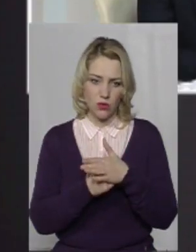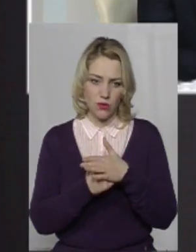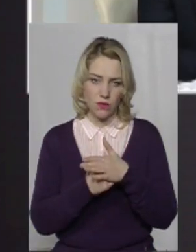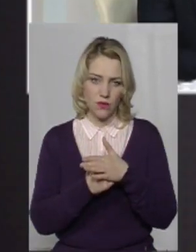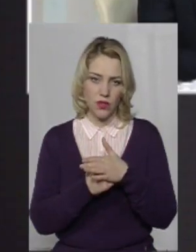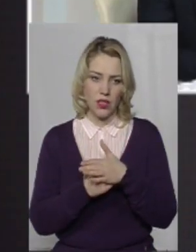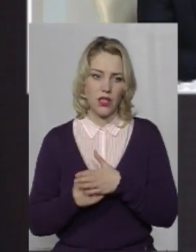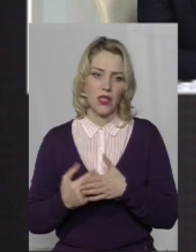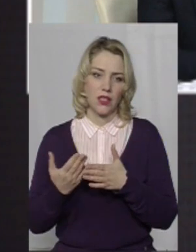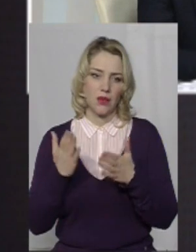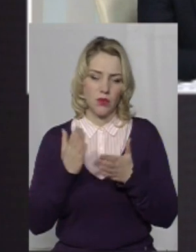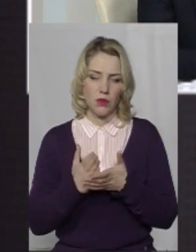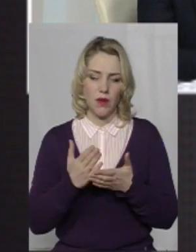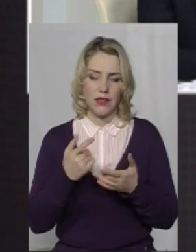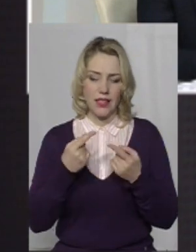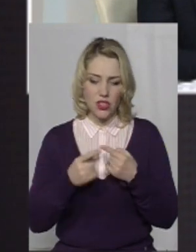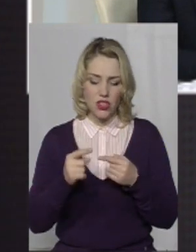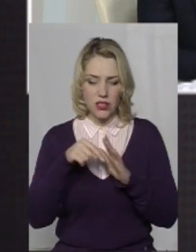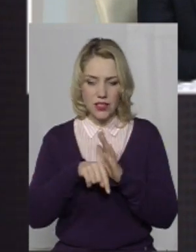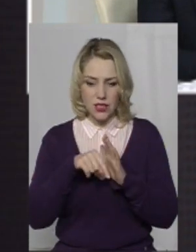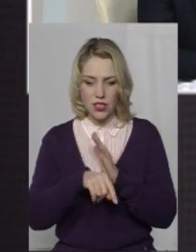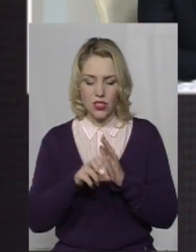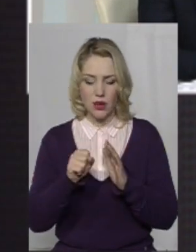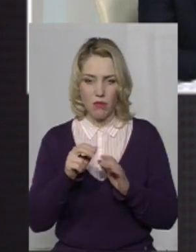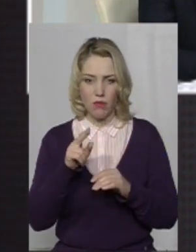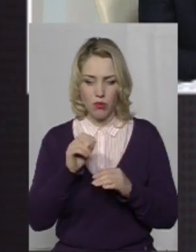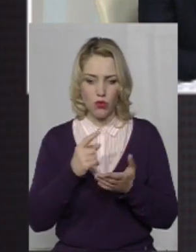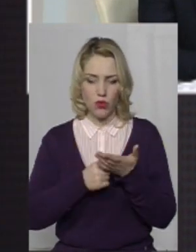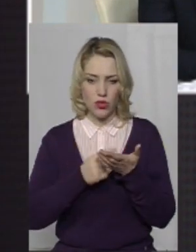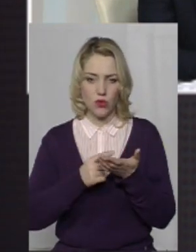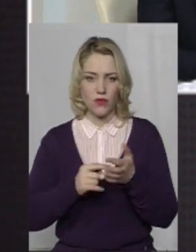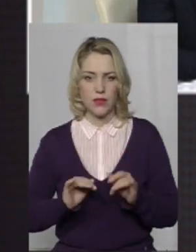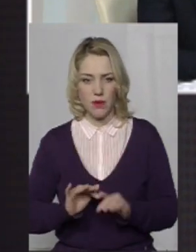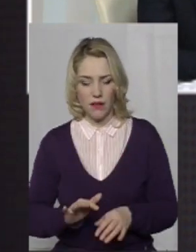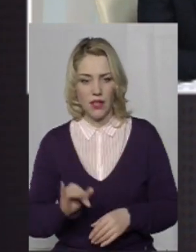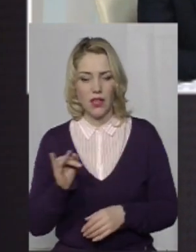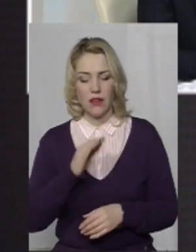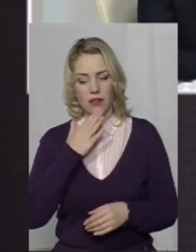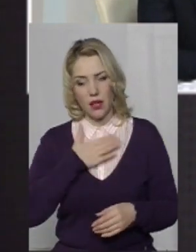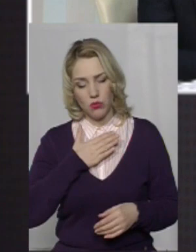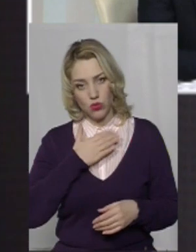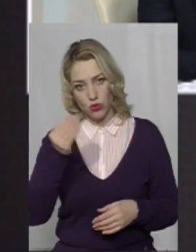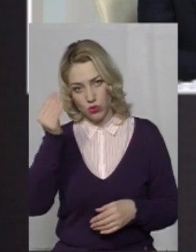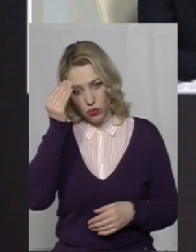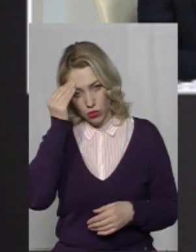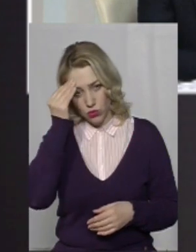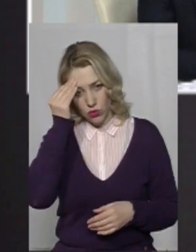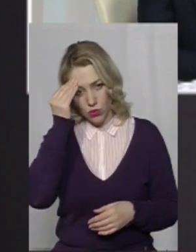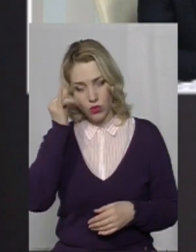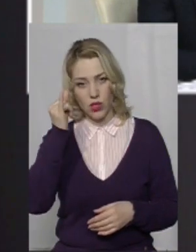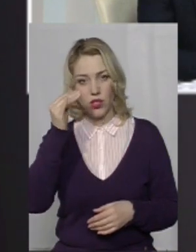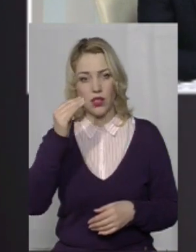значення по справі. І досить, на мою думку і на думку